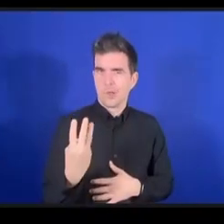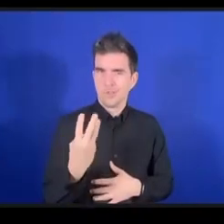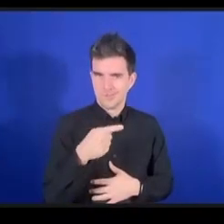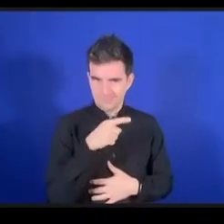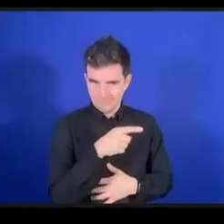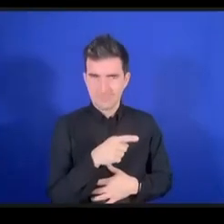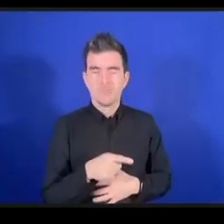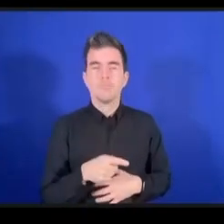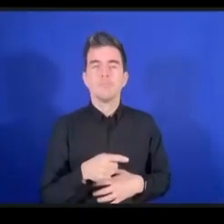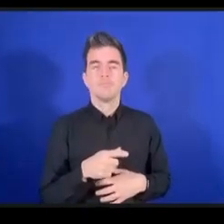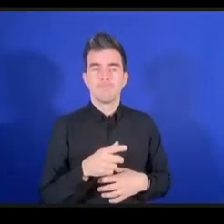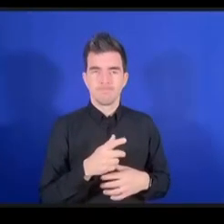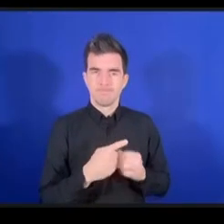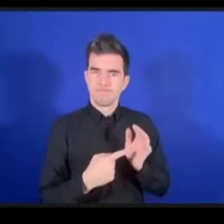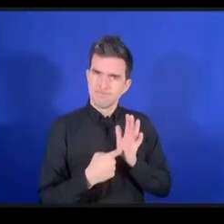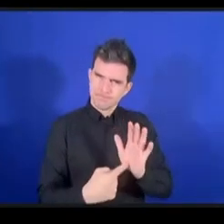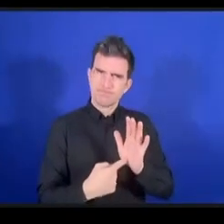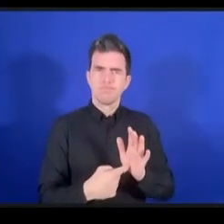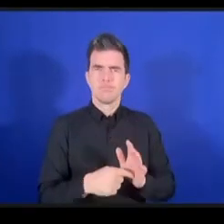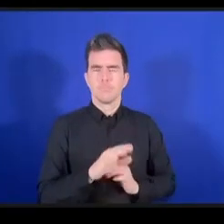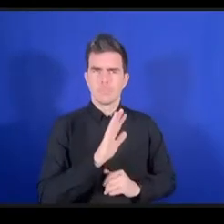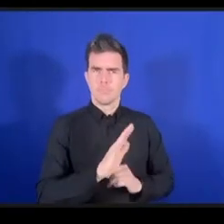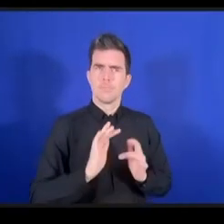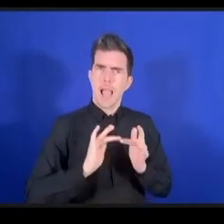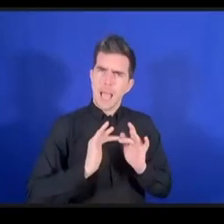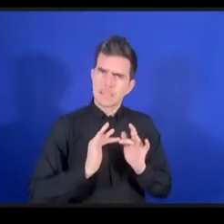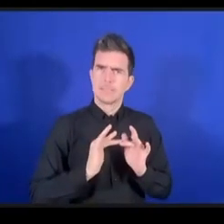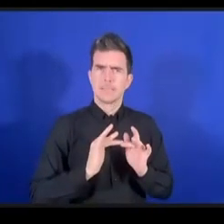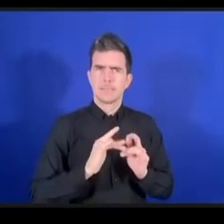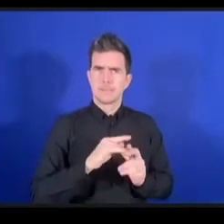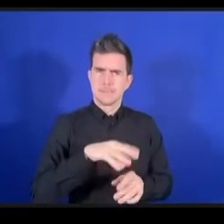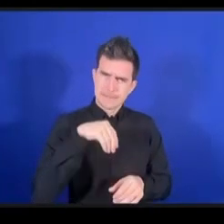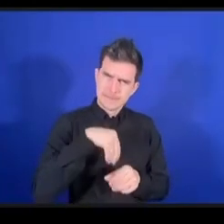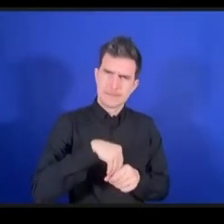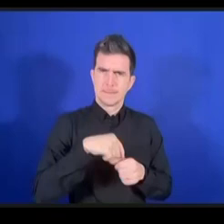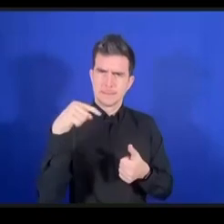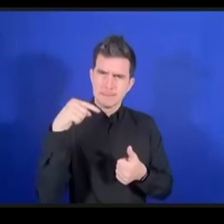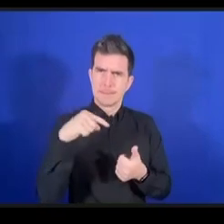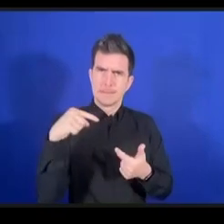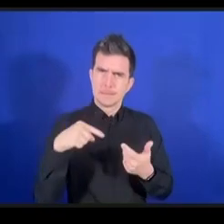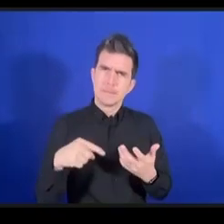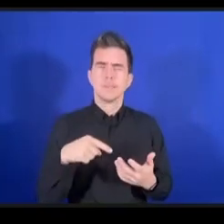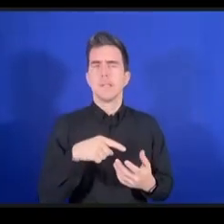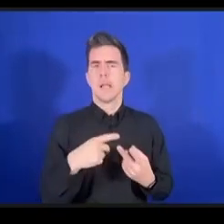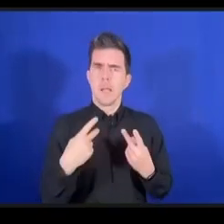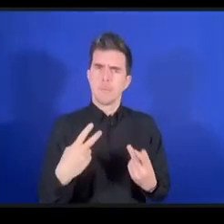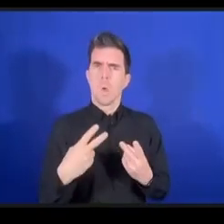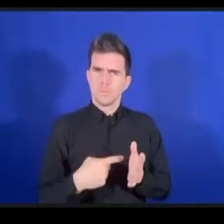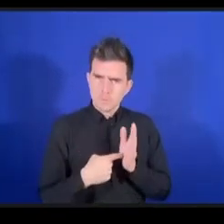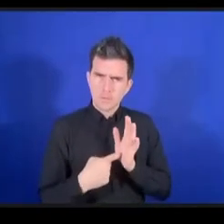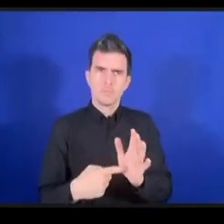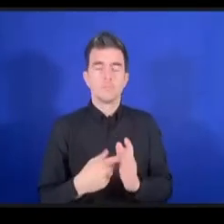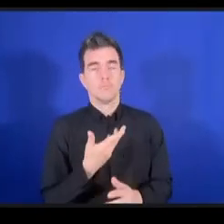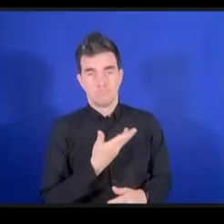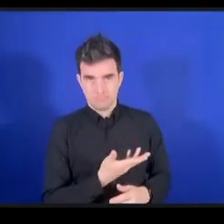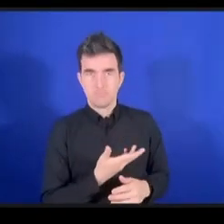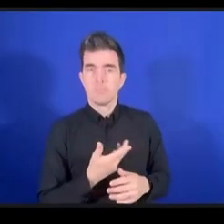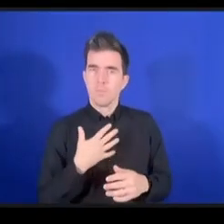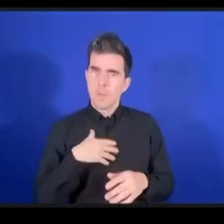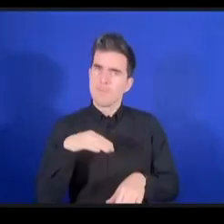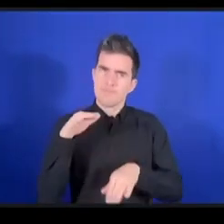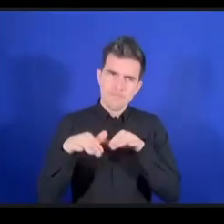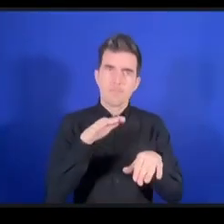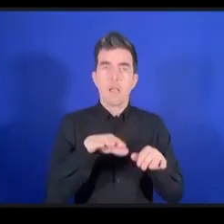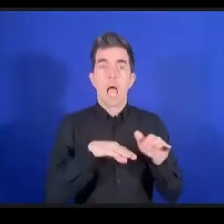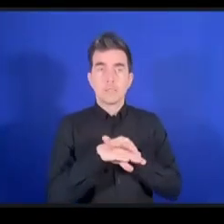الدينامي وهو يحدثنا من واشنغتن دي سي هل يمكننا